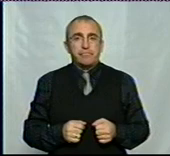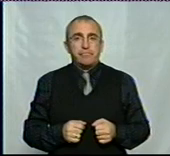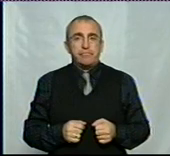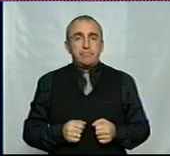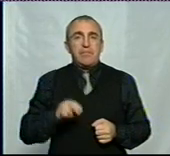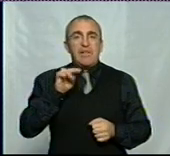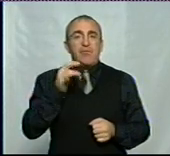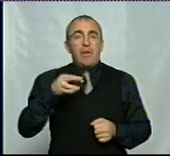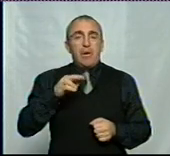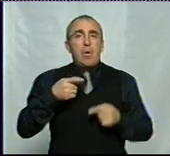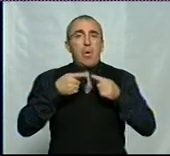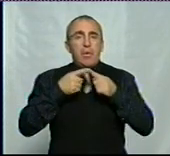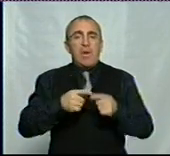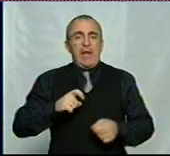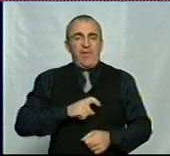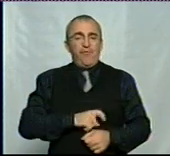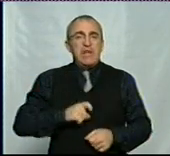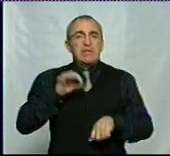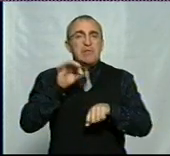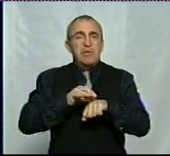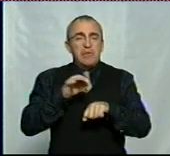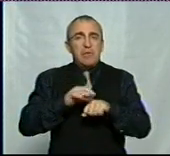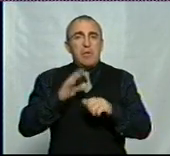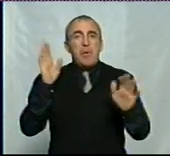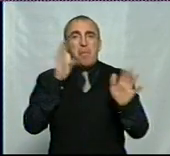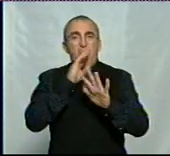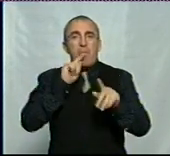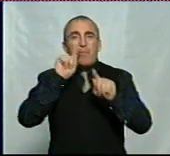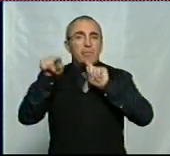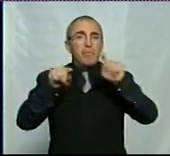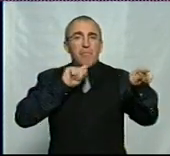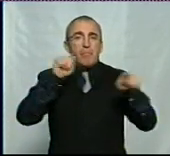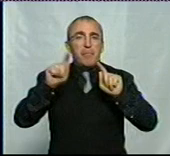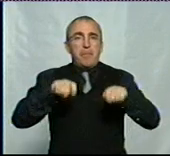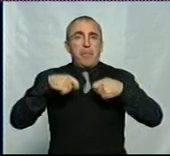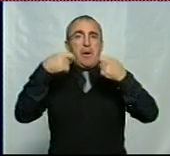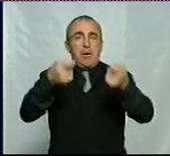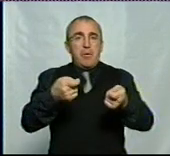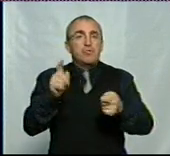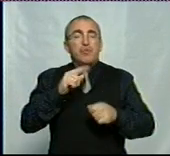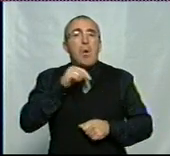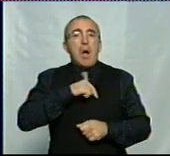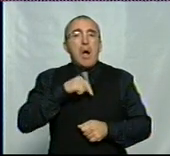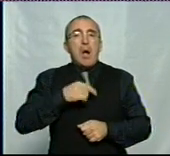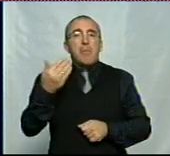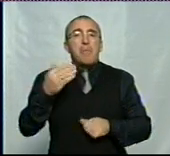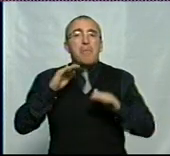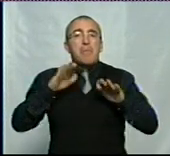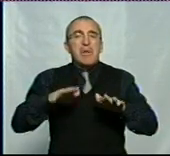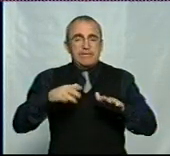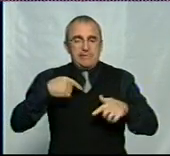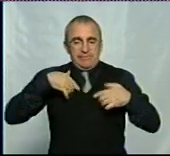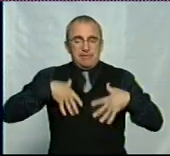Дифтерія – гостре інфекційне захворювання з повітряно-крапельним механізмом передачі, що характеризується місцевим